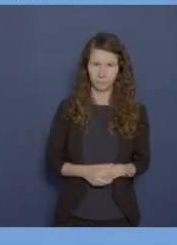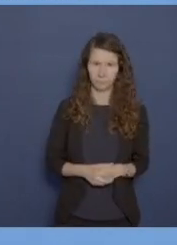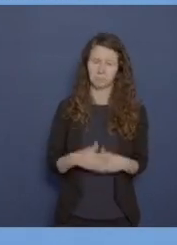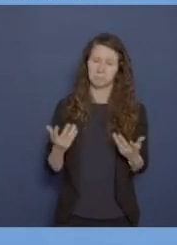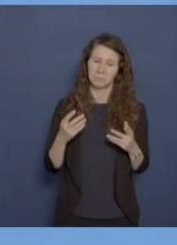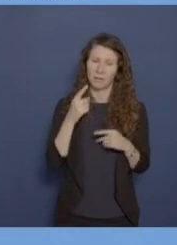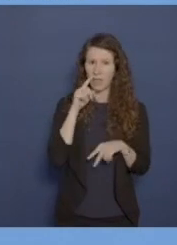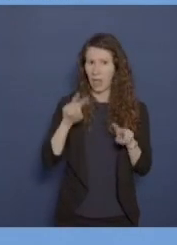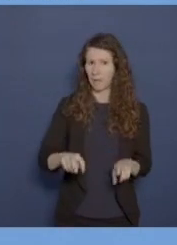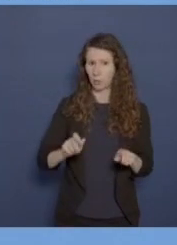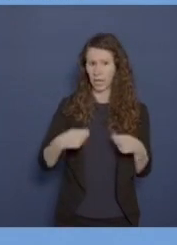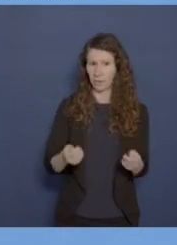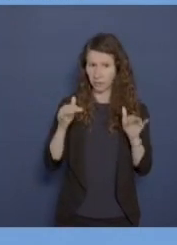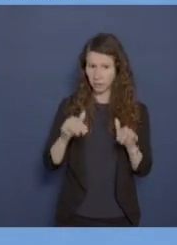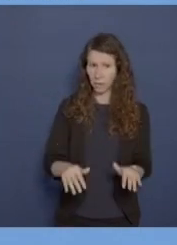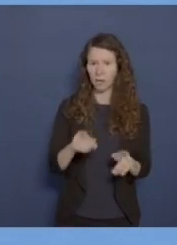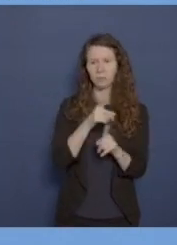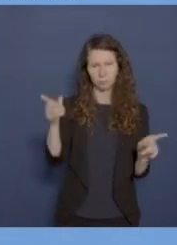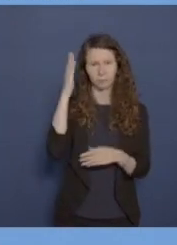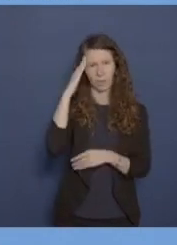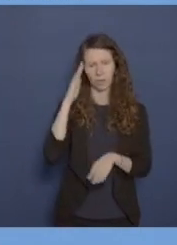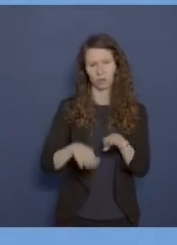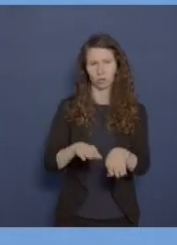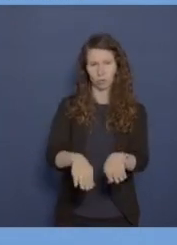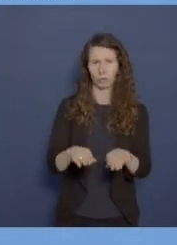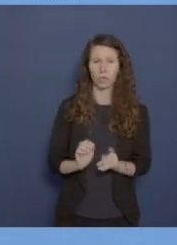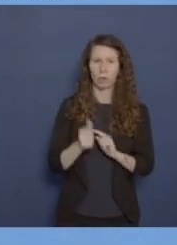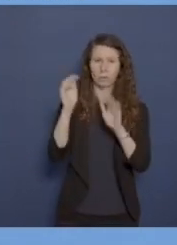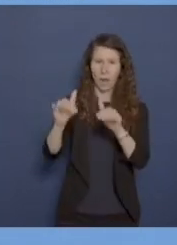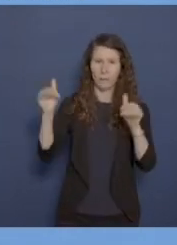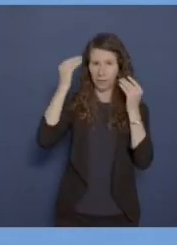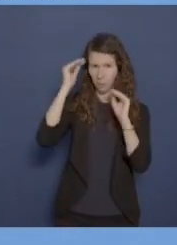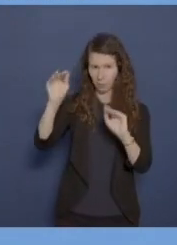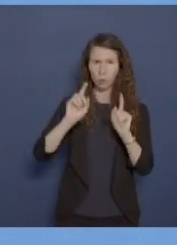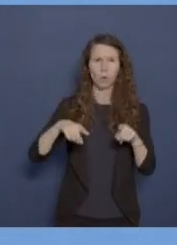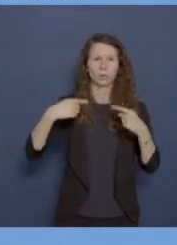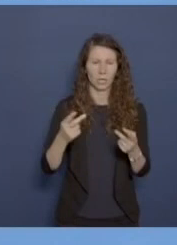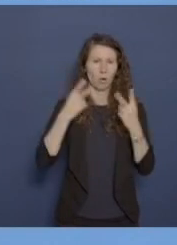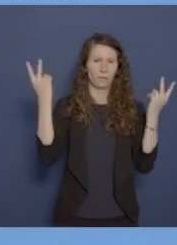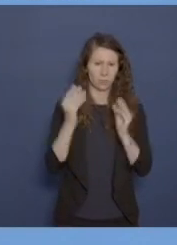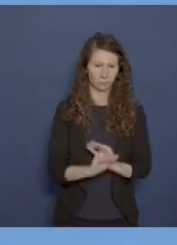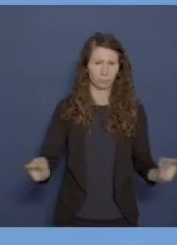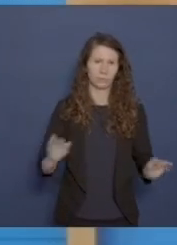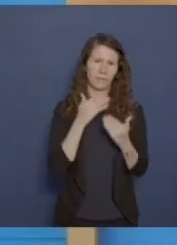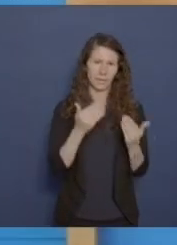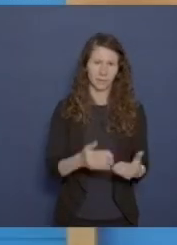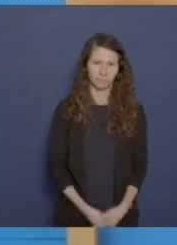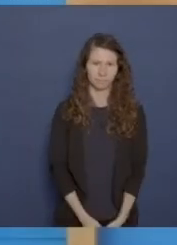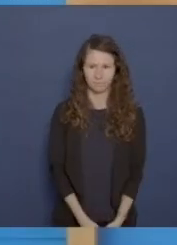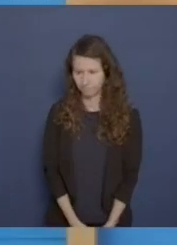Wenn Ermittlungsergebnisse vorliegen, dann kennen Sie das Prozedere, werden wir zunächst das Parlament informieren und im Anschluss die Öffentlichkeit. Vielen Dank.